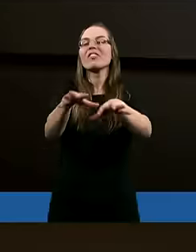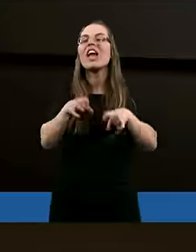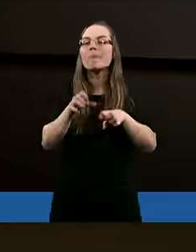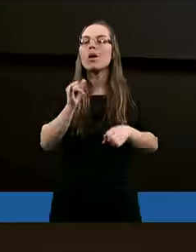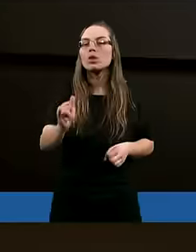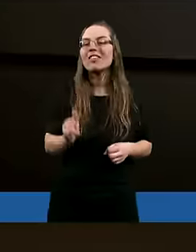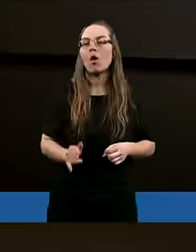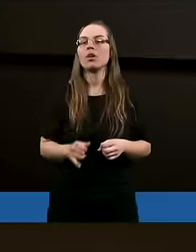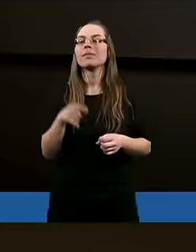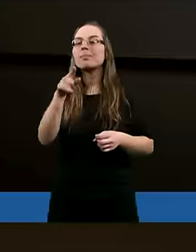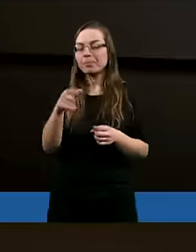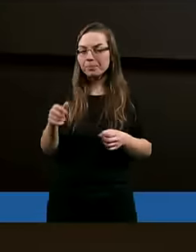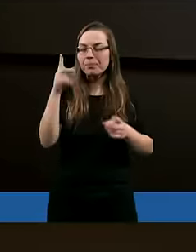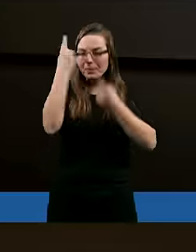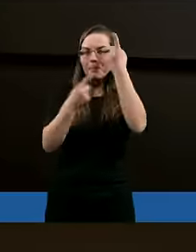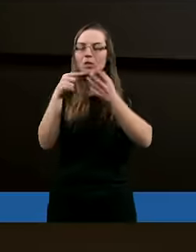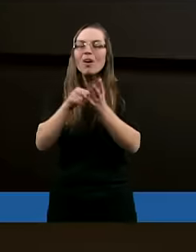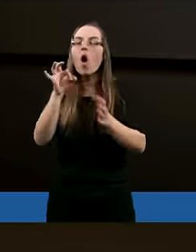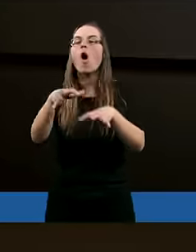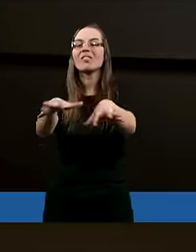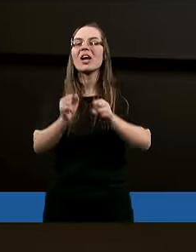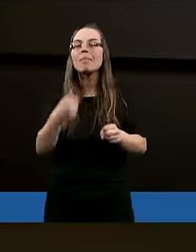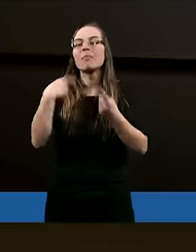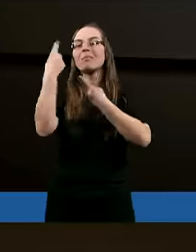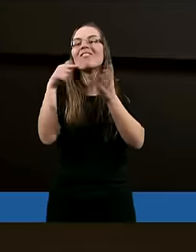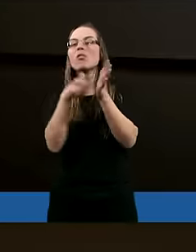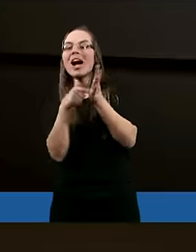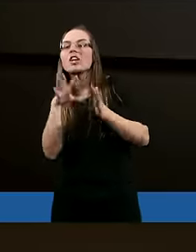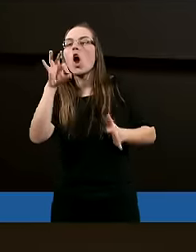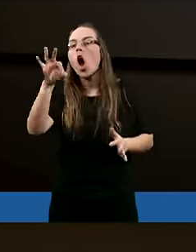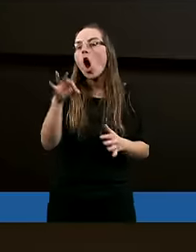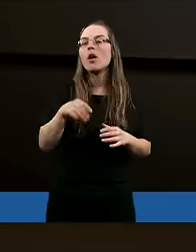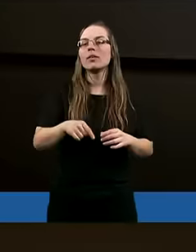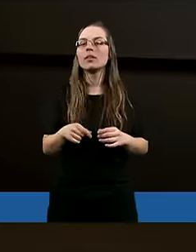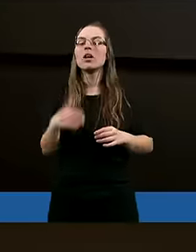owstrzemięźliwości. I powiem wam, że zawsze myśląc owstrzemięźliwości, myślałam właśnie o